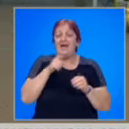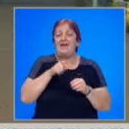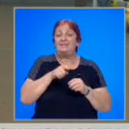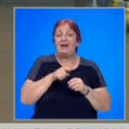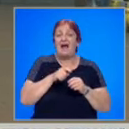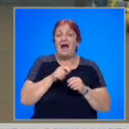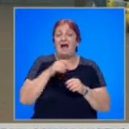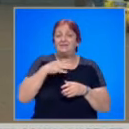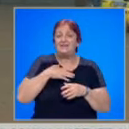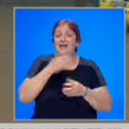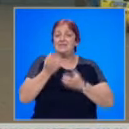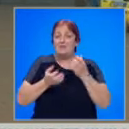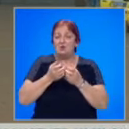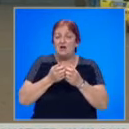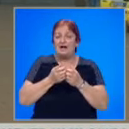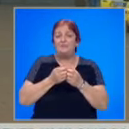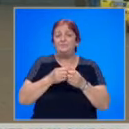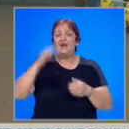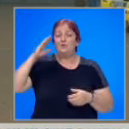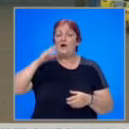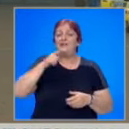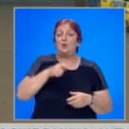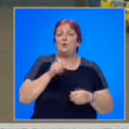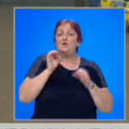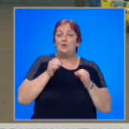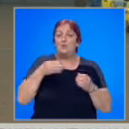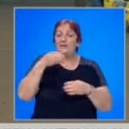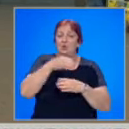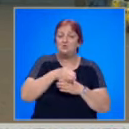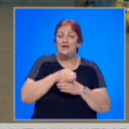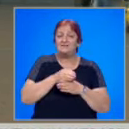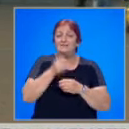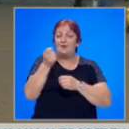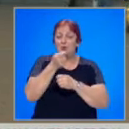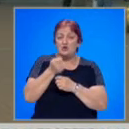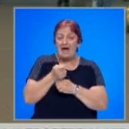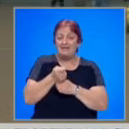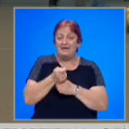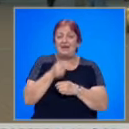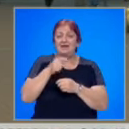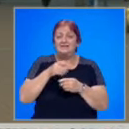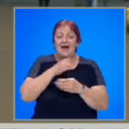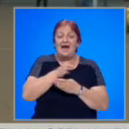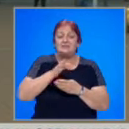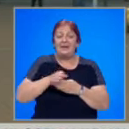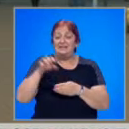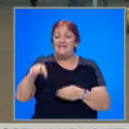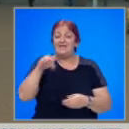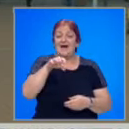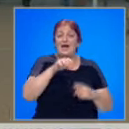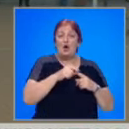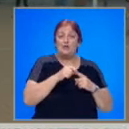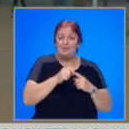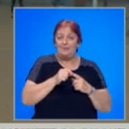този начин да се възпламени пожар. Въоръжените сили, които и в момента участват в гасенето на пожарите, са разпределени на районен